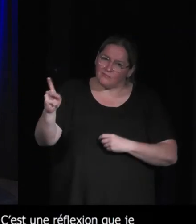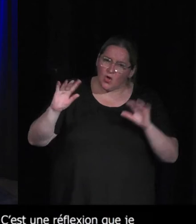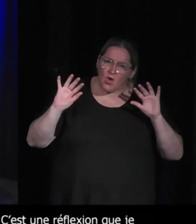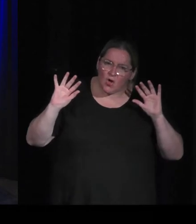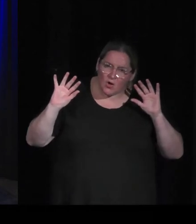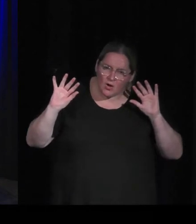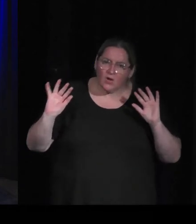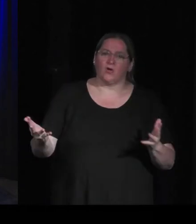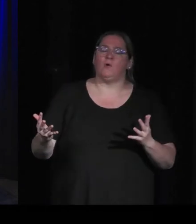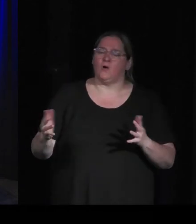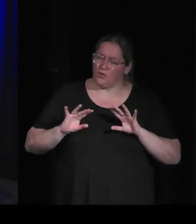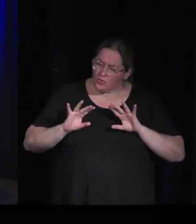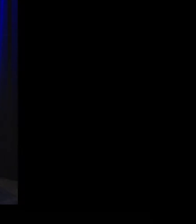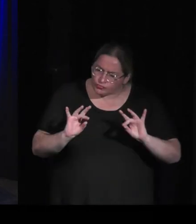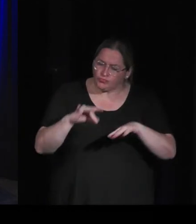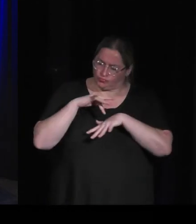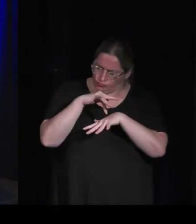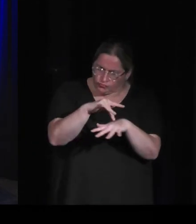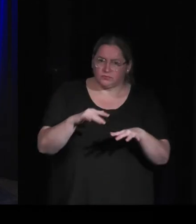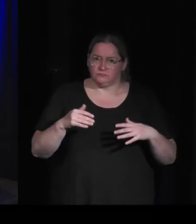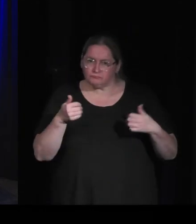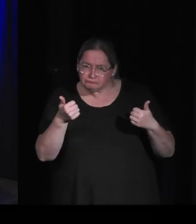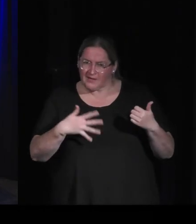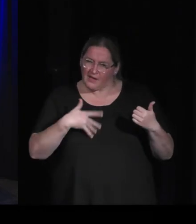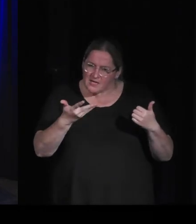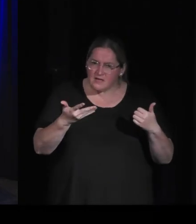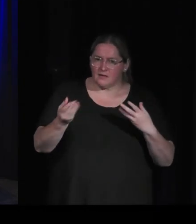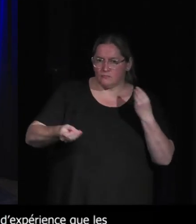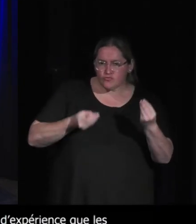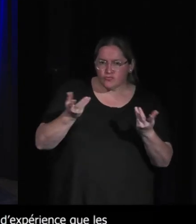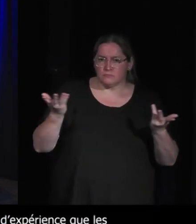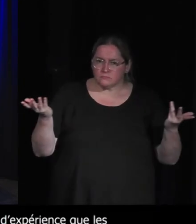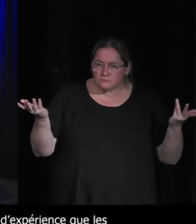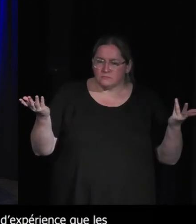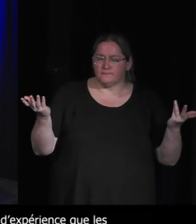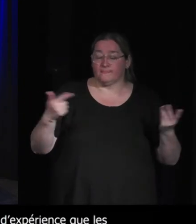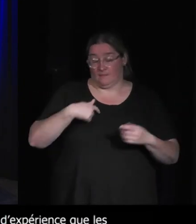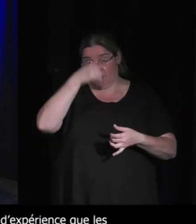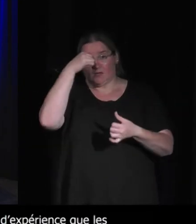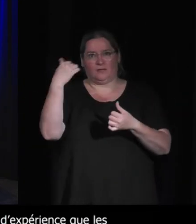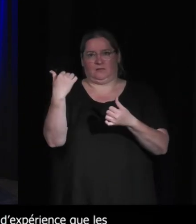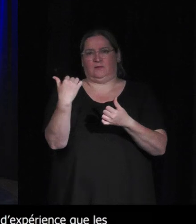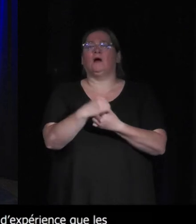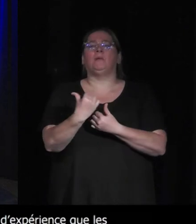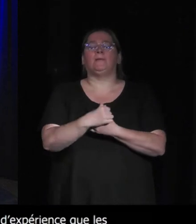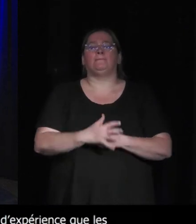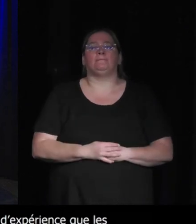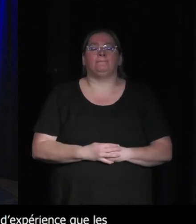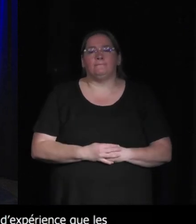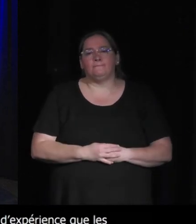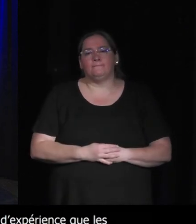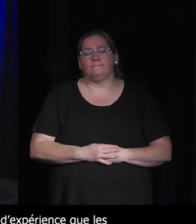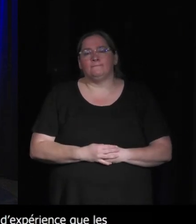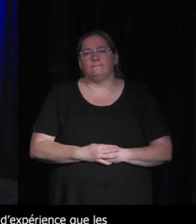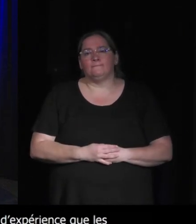vécu s'ils ont apprécié le jeu ou justement moi je me souviens encore il y avait